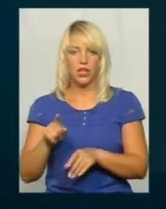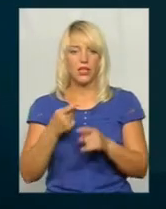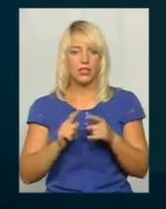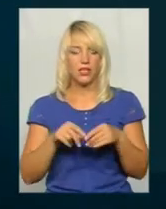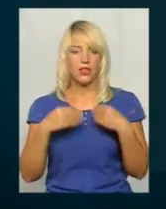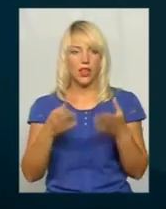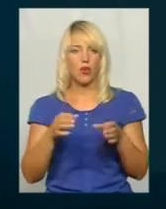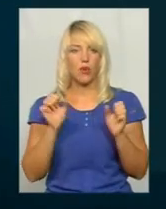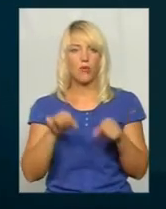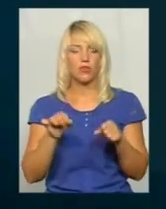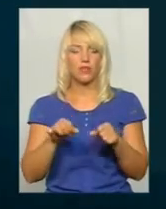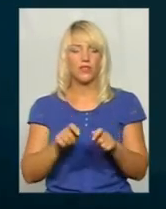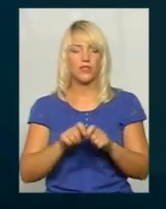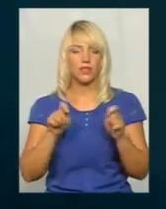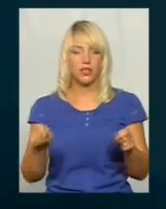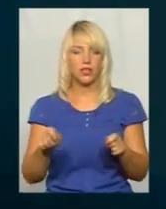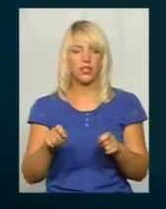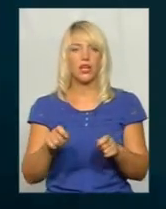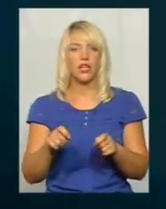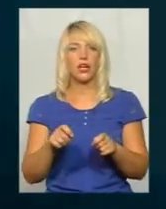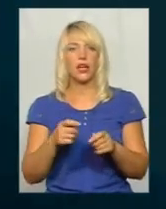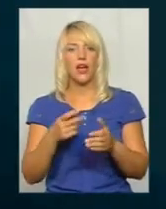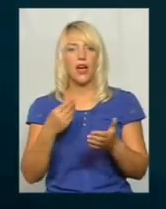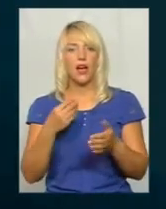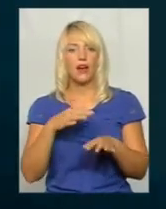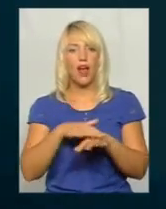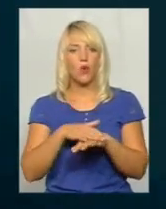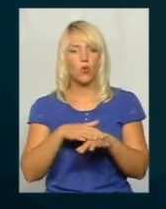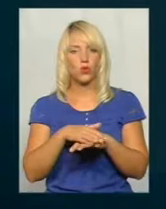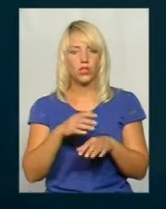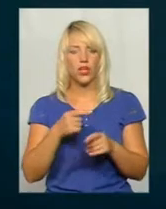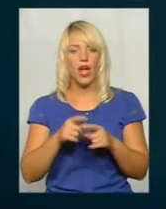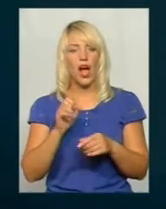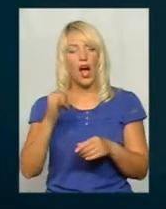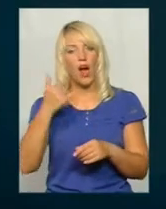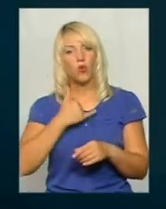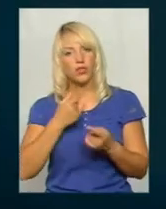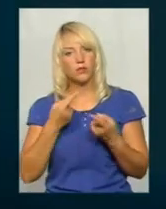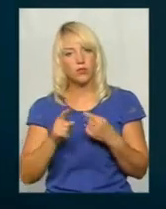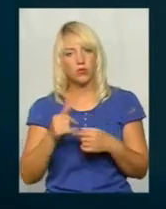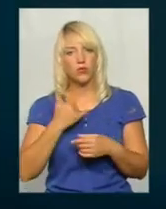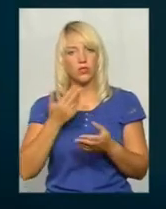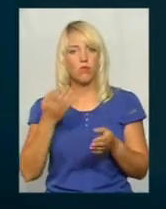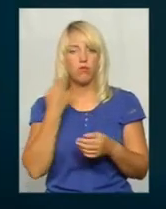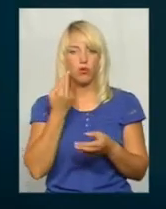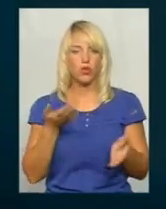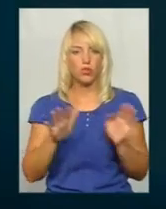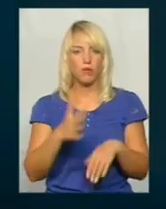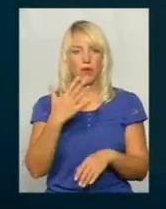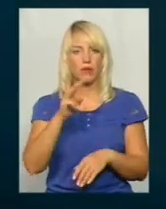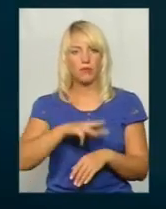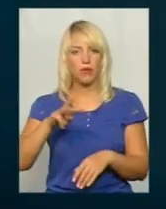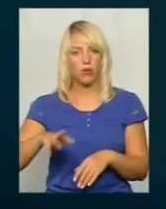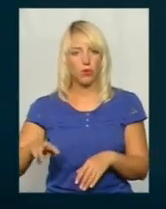розумієте? А в нас фінансується заробітна плата, а старі борги лишилися, червоно, 5 мільйонів. Тому в нас теж є